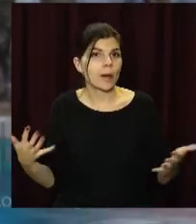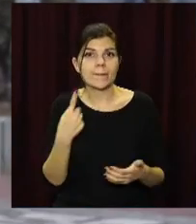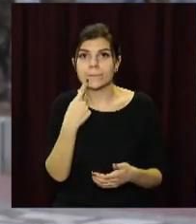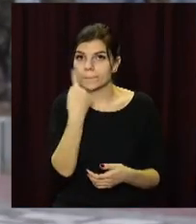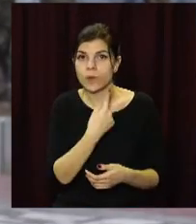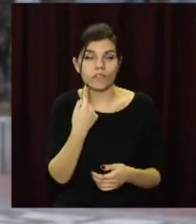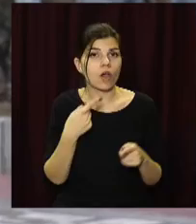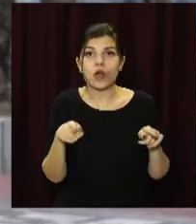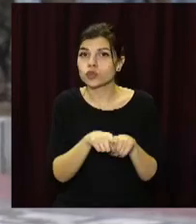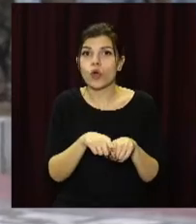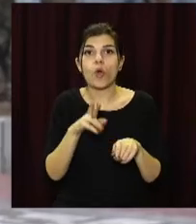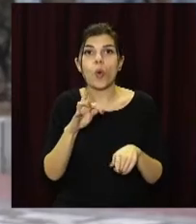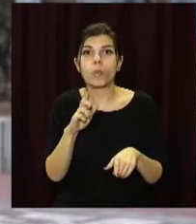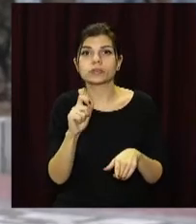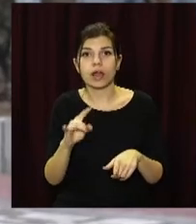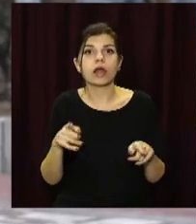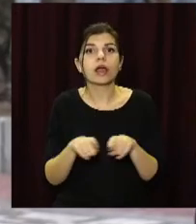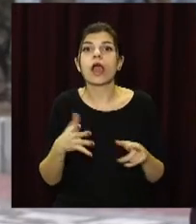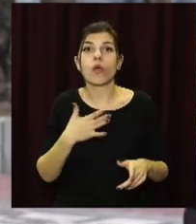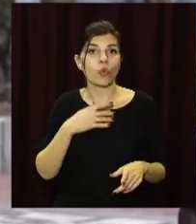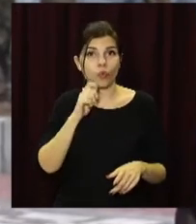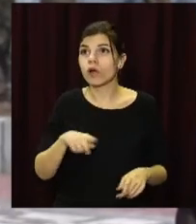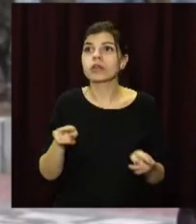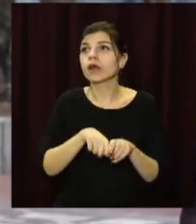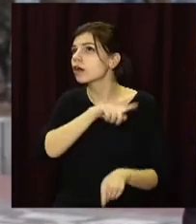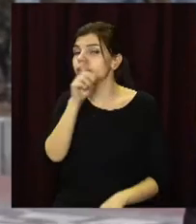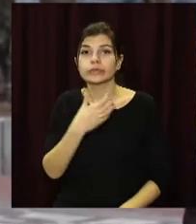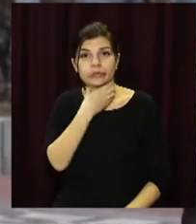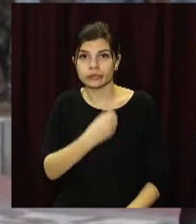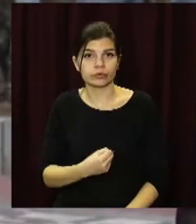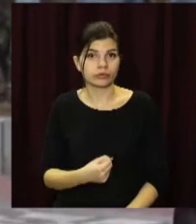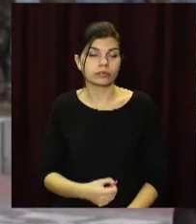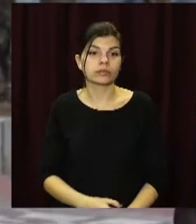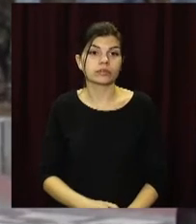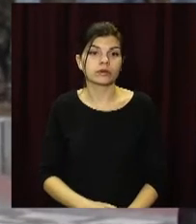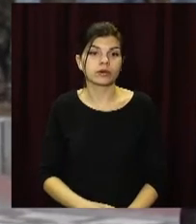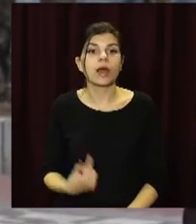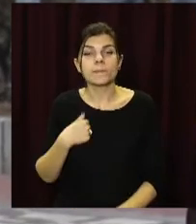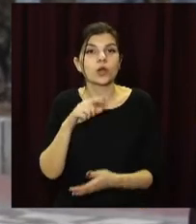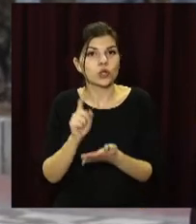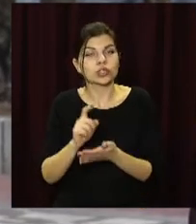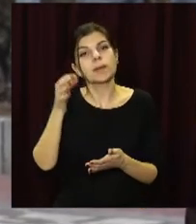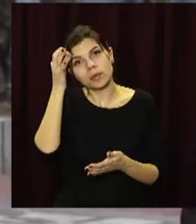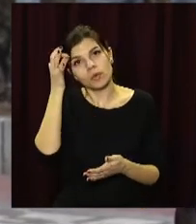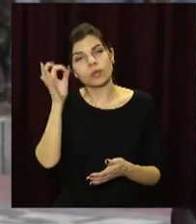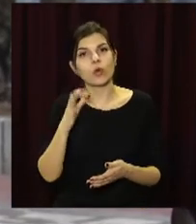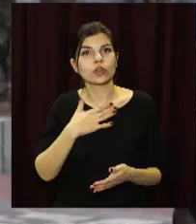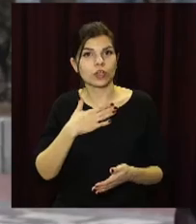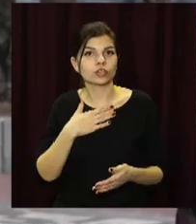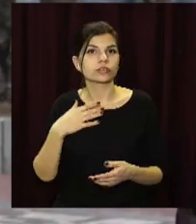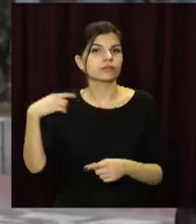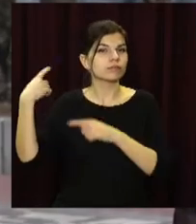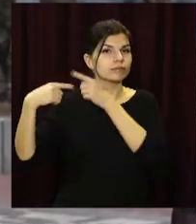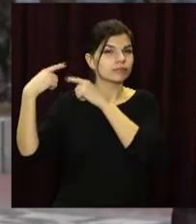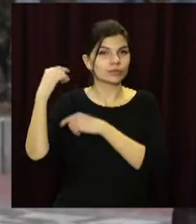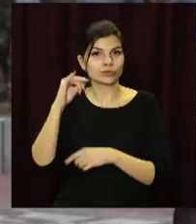мабуть такого кобзара, як має наша країна, немає жодна країна в світі. Ми повинні пам'ятати про нашу ідентичність,